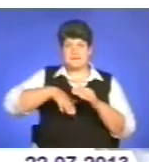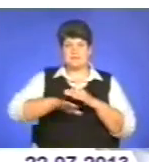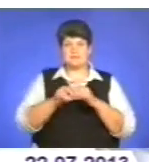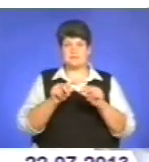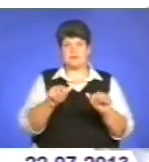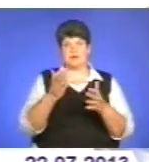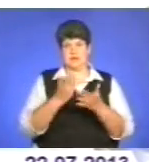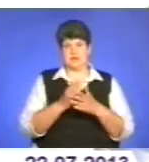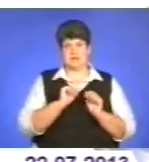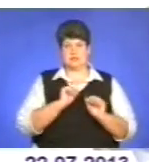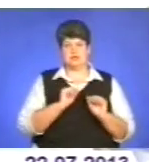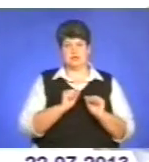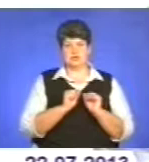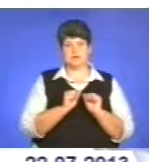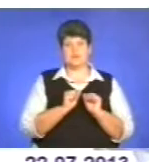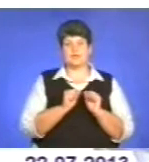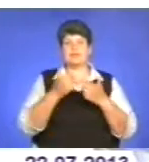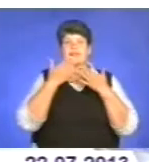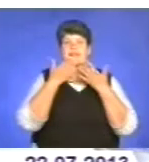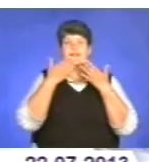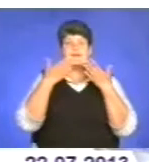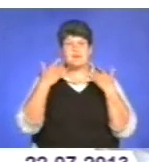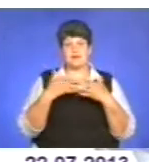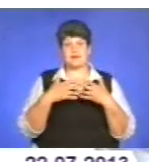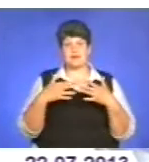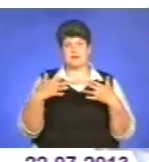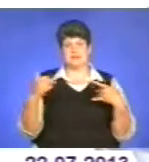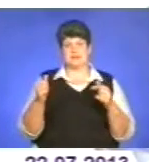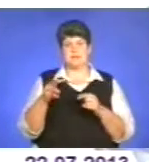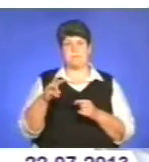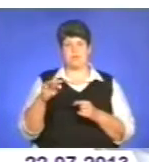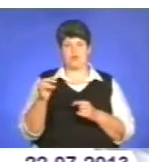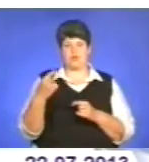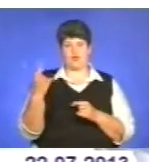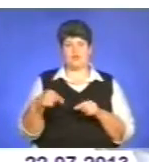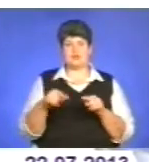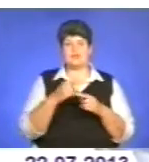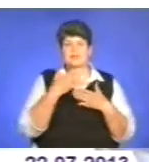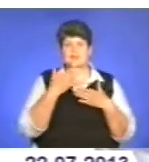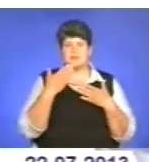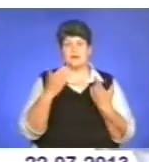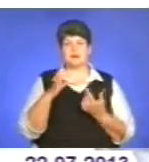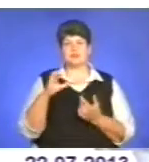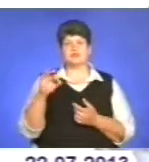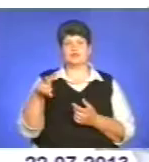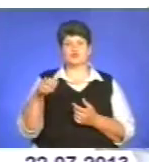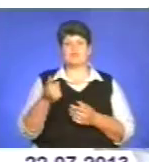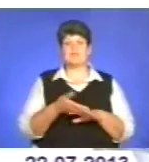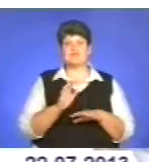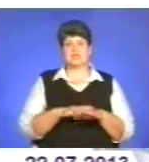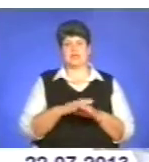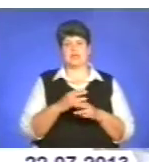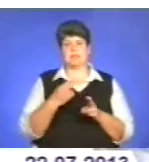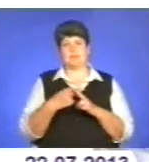впливу, що немає там різних шкідливих мікроорганізмів, немає солей важких металів, різного